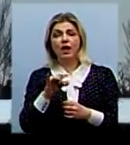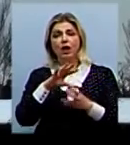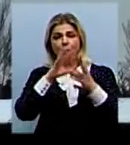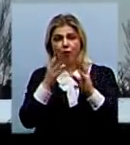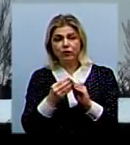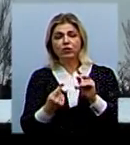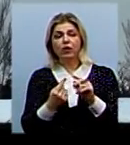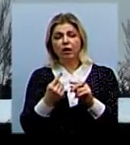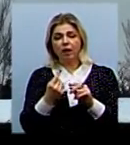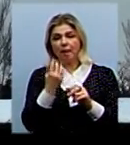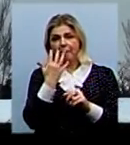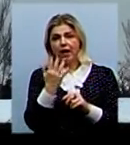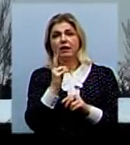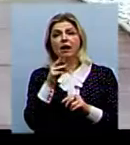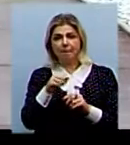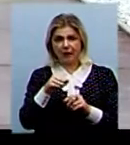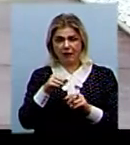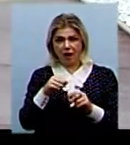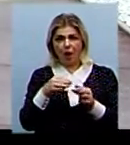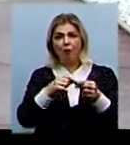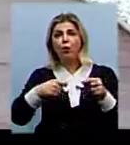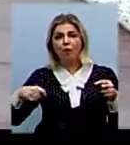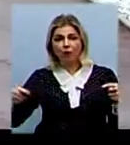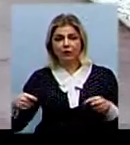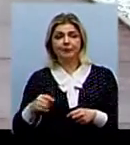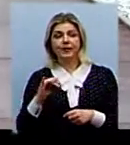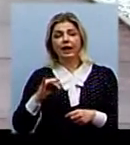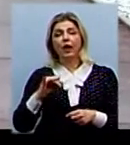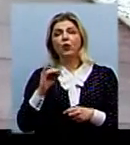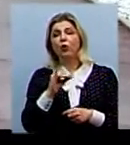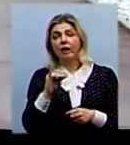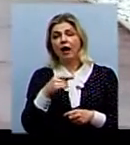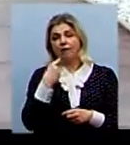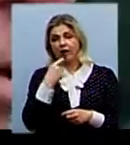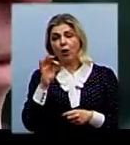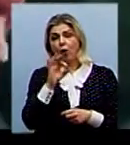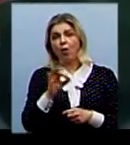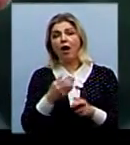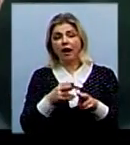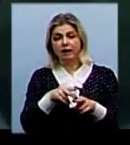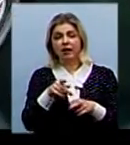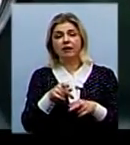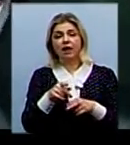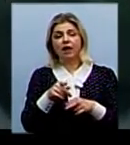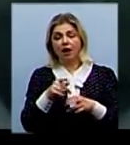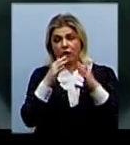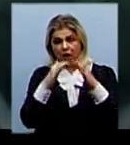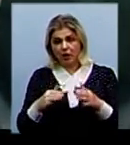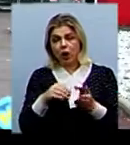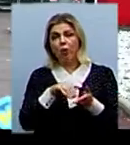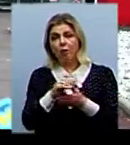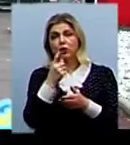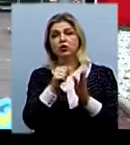довжина дротів сягає 5 кілометрів. Юрій Любаров розповів і про ретро ялинку. Її купували за 165 тисяч